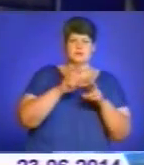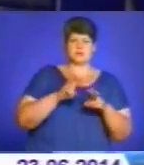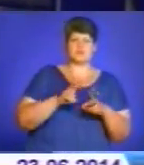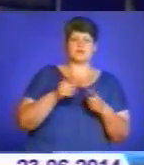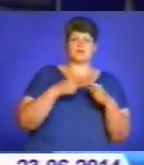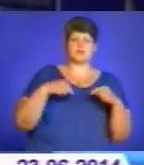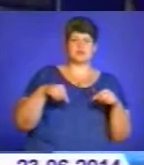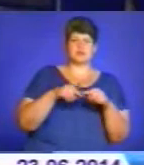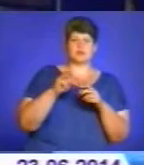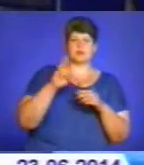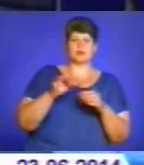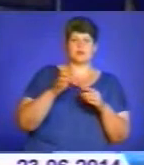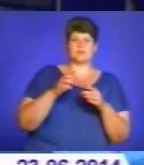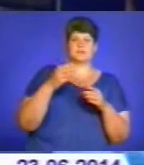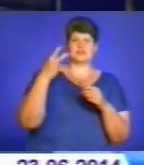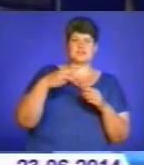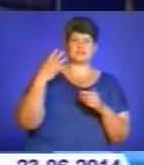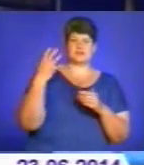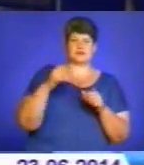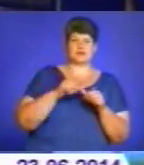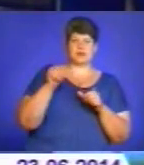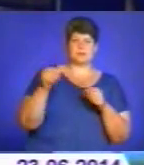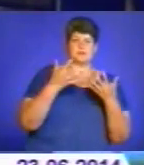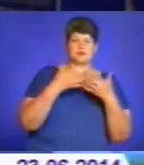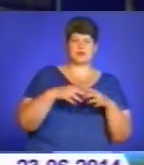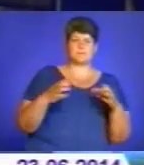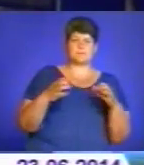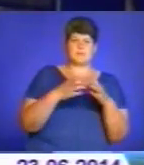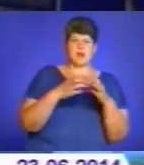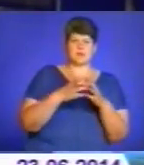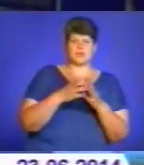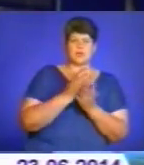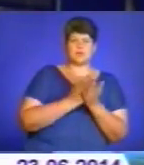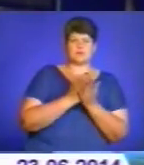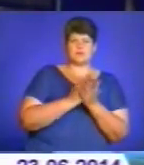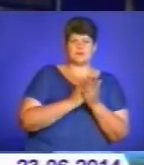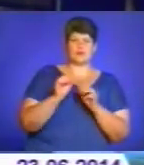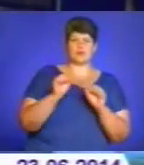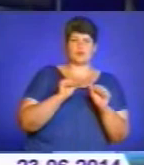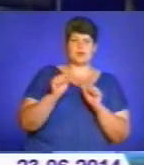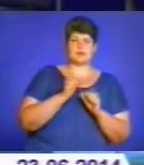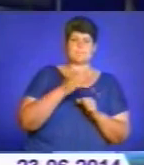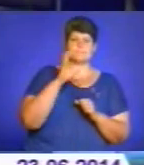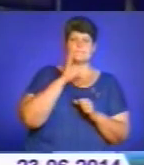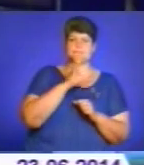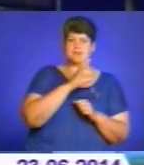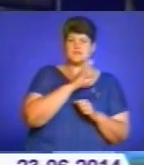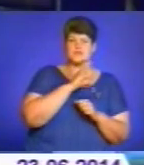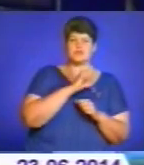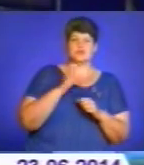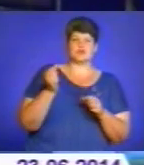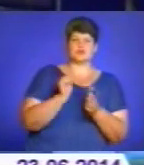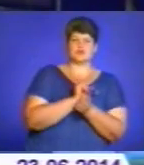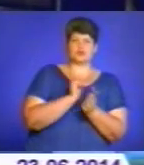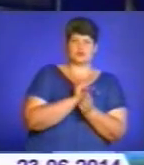відділення штабного батальйону 24-ї окремої механізованої бригади оперативного командування «Північ» сухопутних військ Збройних